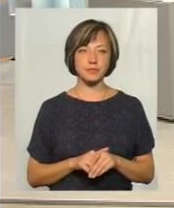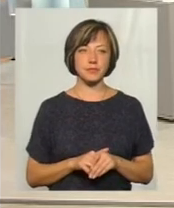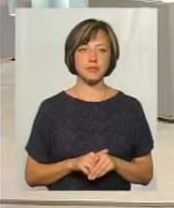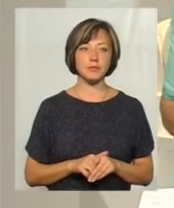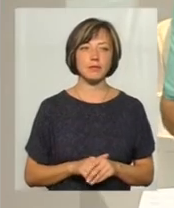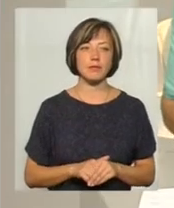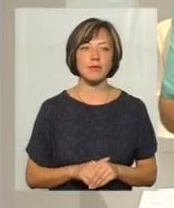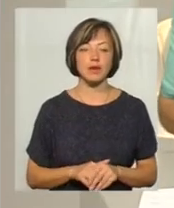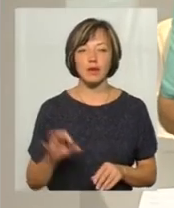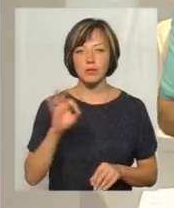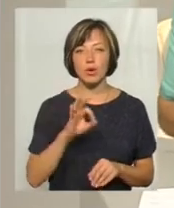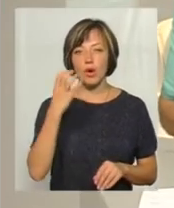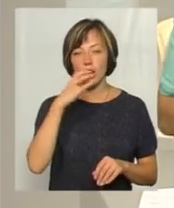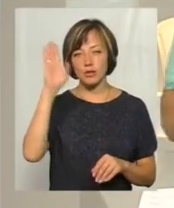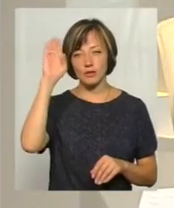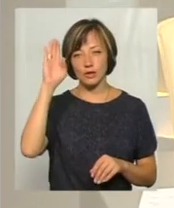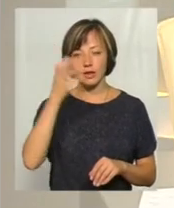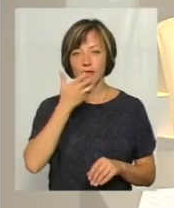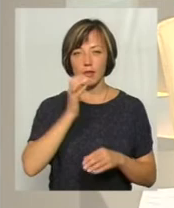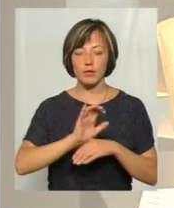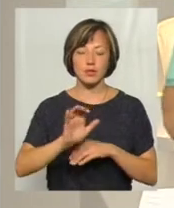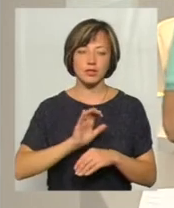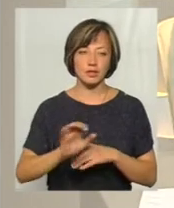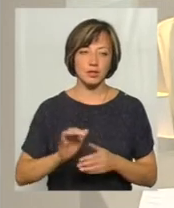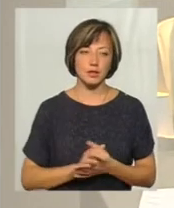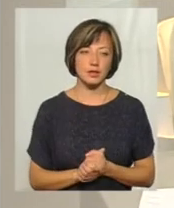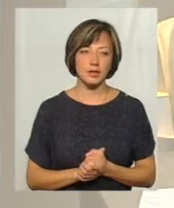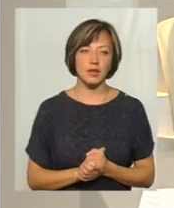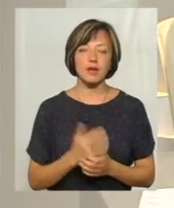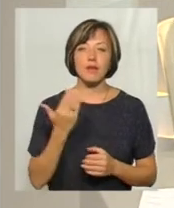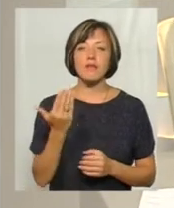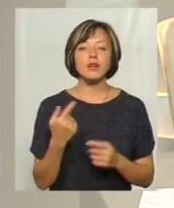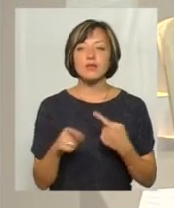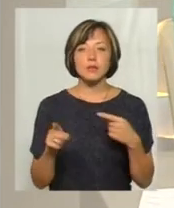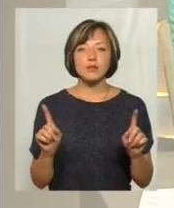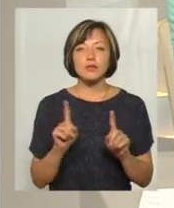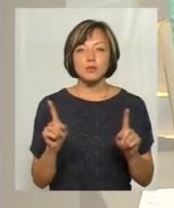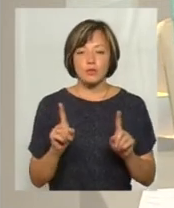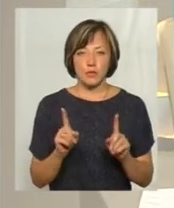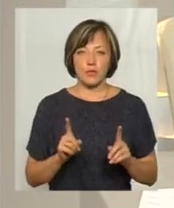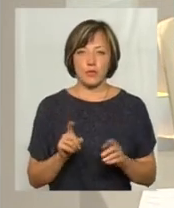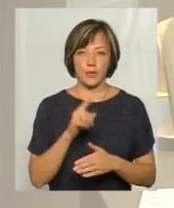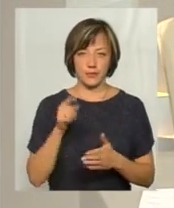гарячої води і теплопостачання, в вашій відмінності в чому вони?